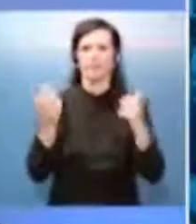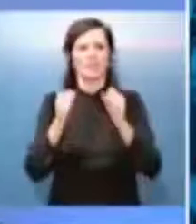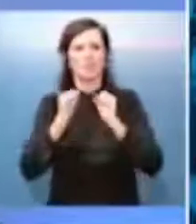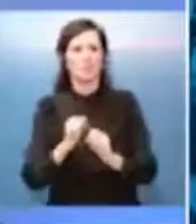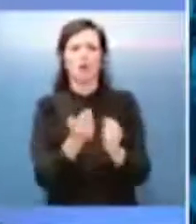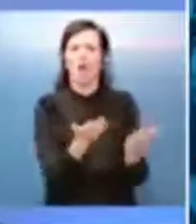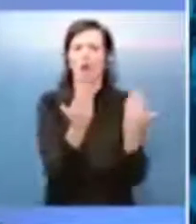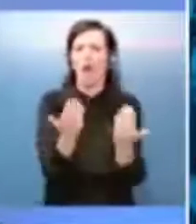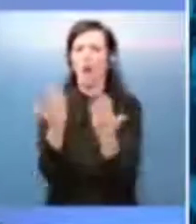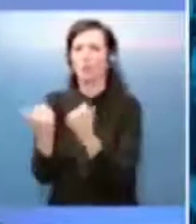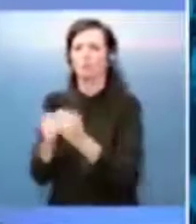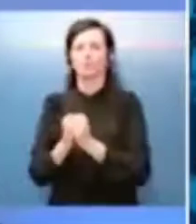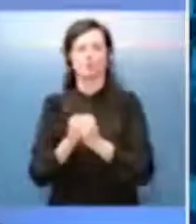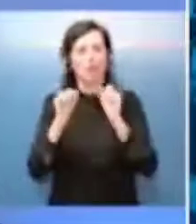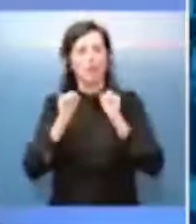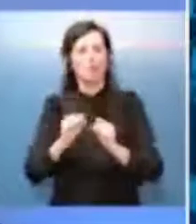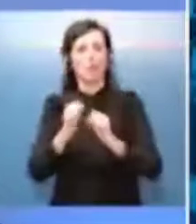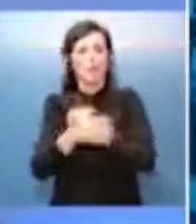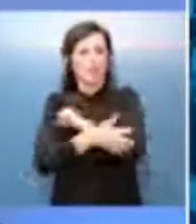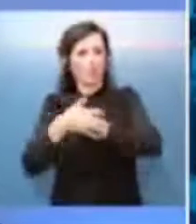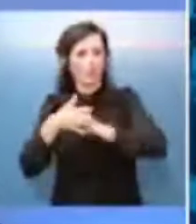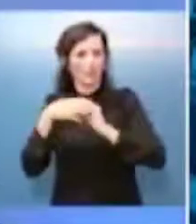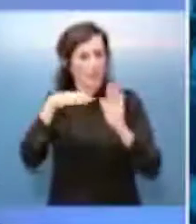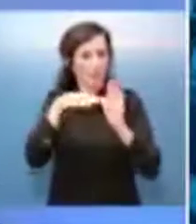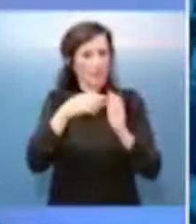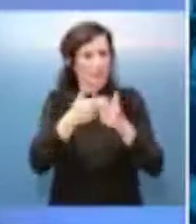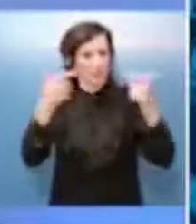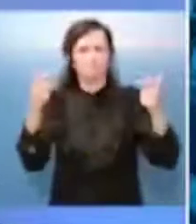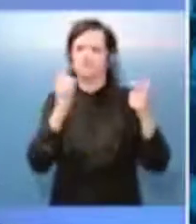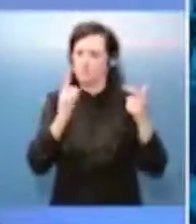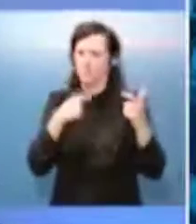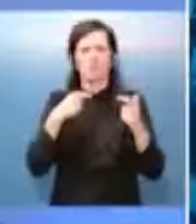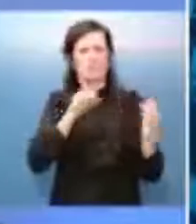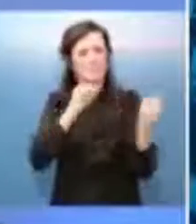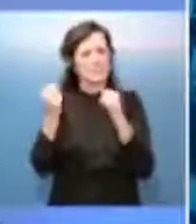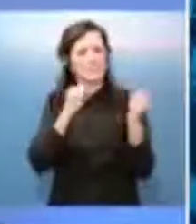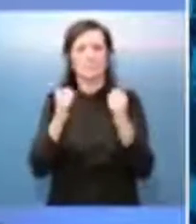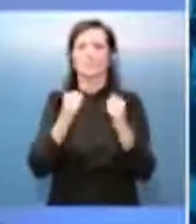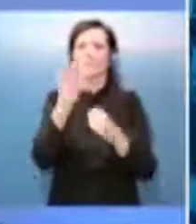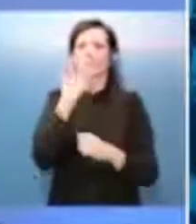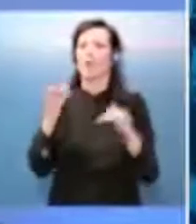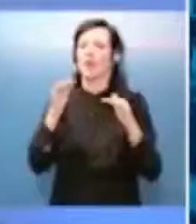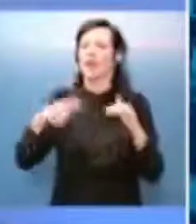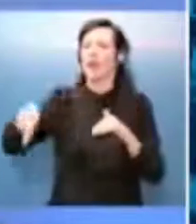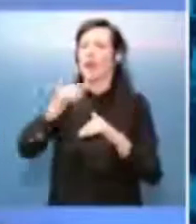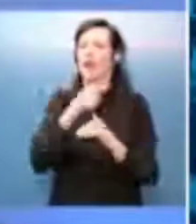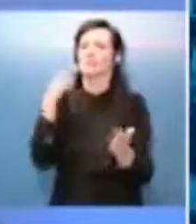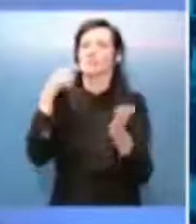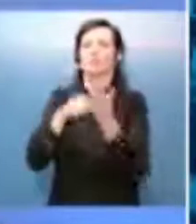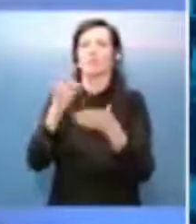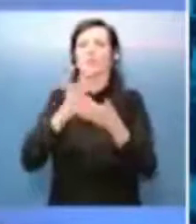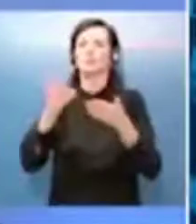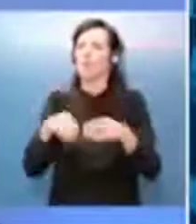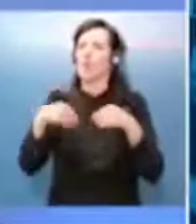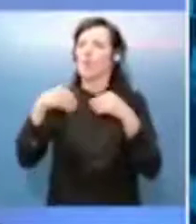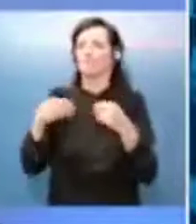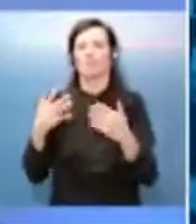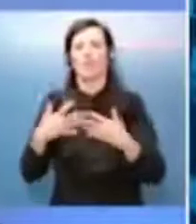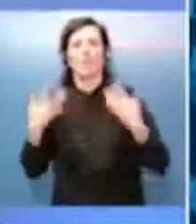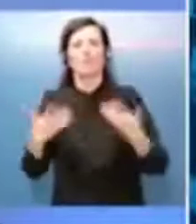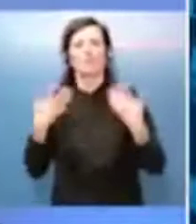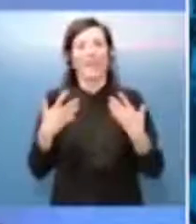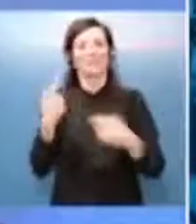inflazione che in Italia ha raggiunto il 6,7%, bisogna però in altrettanto modo dire che forse questo confronto è un po'